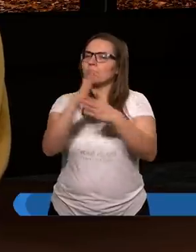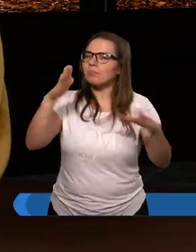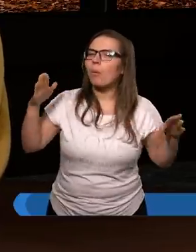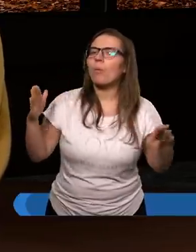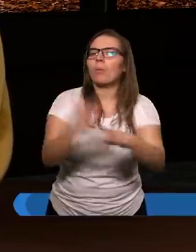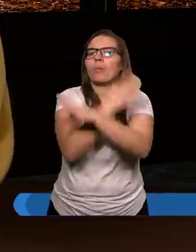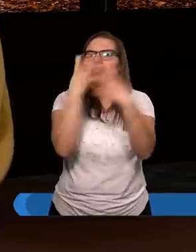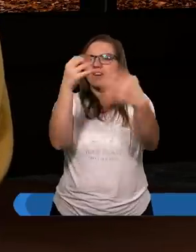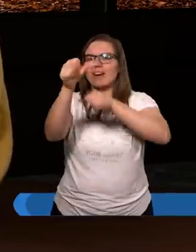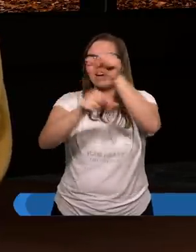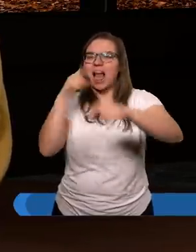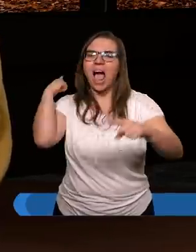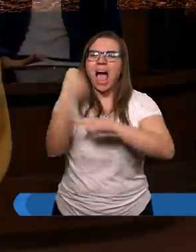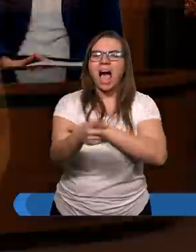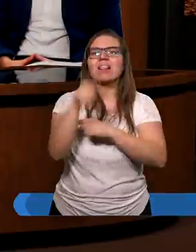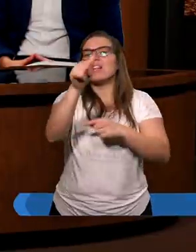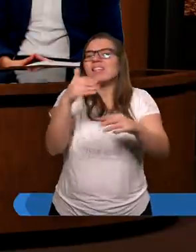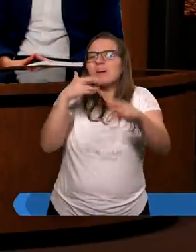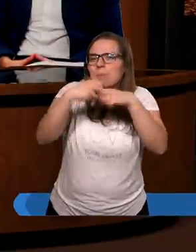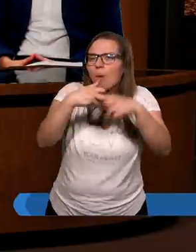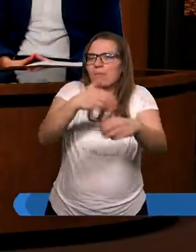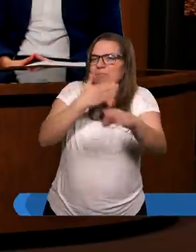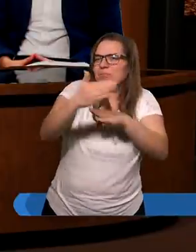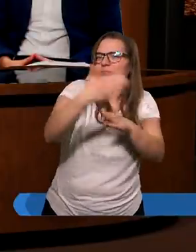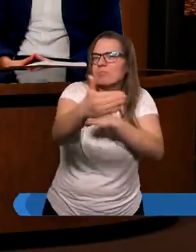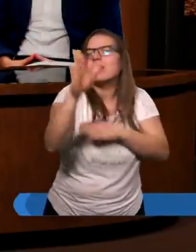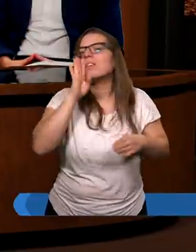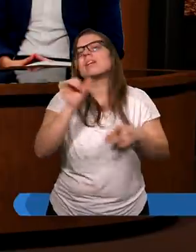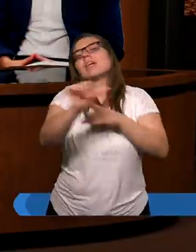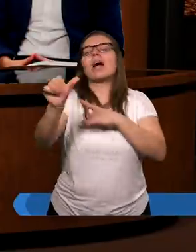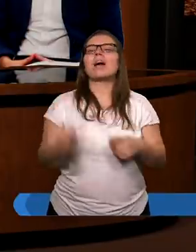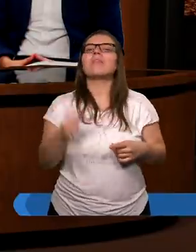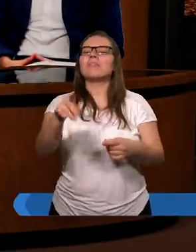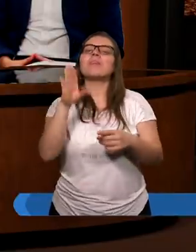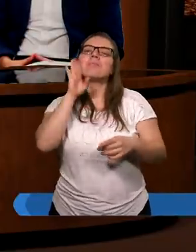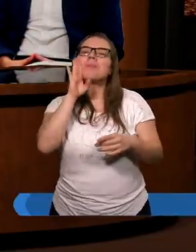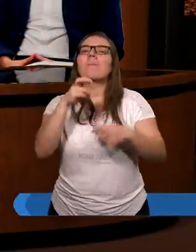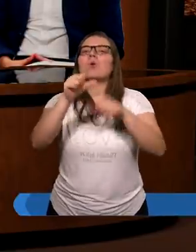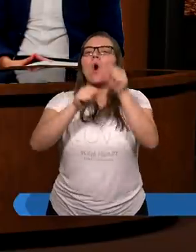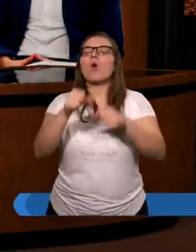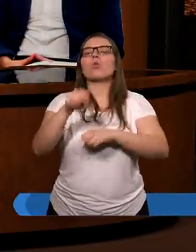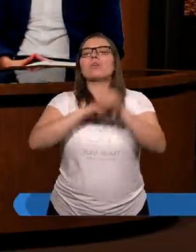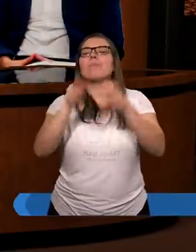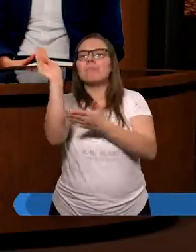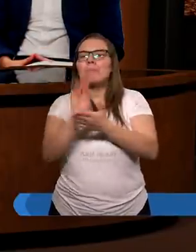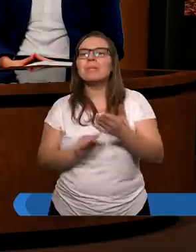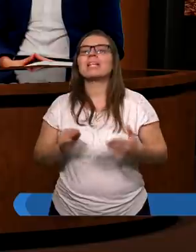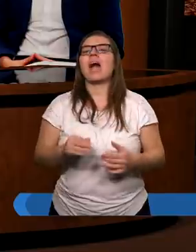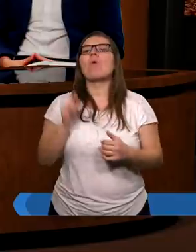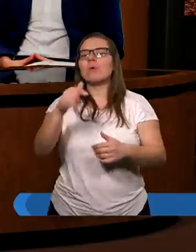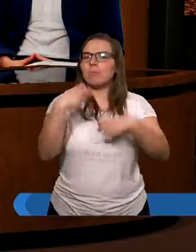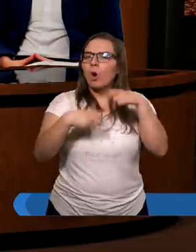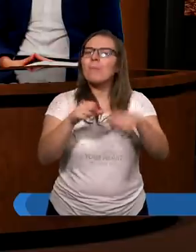i problem dalej istniał. No i gdy pisał do Rzymian w tym samym roku pisał, ten problem